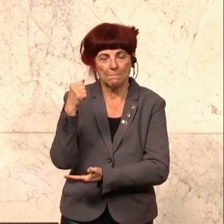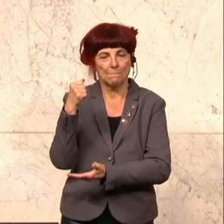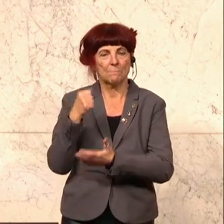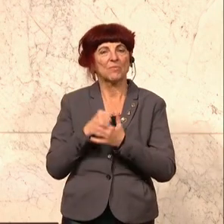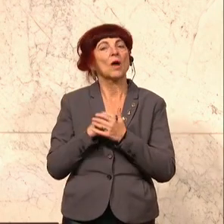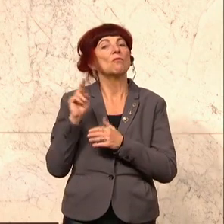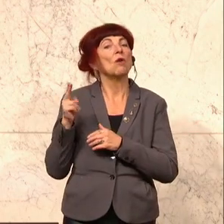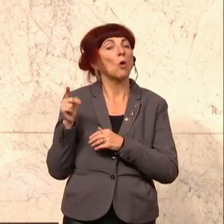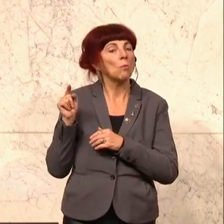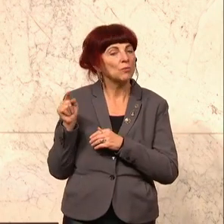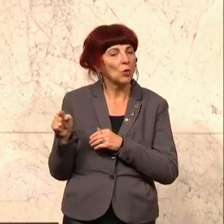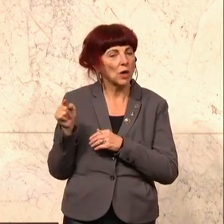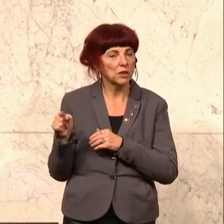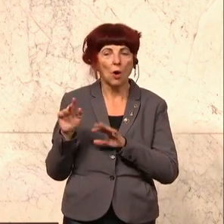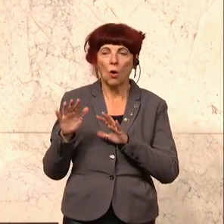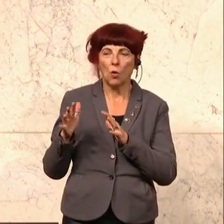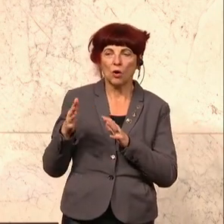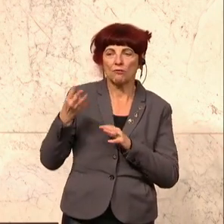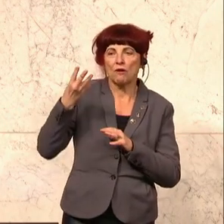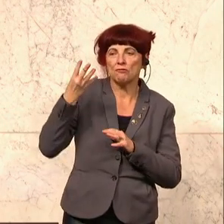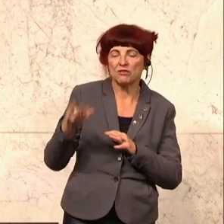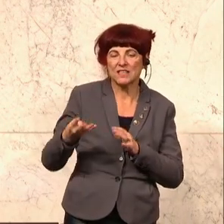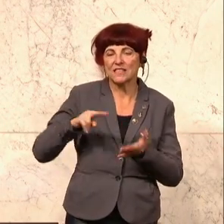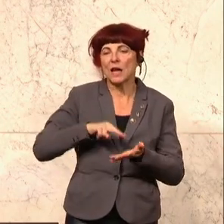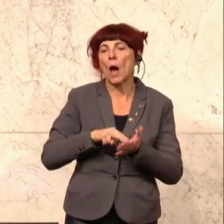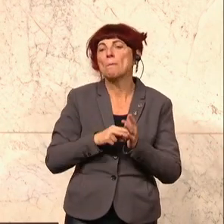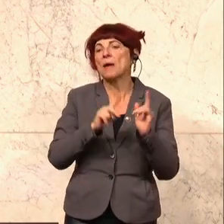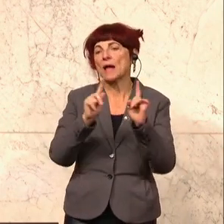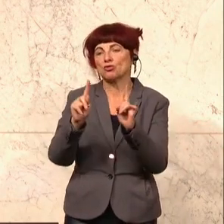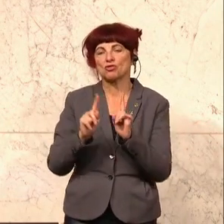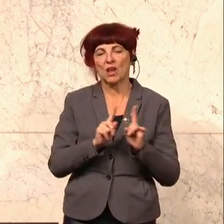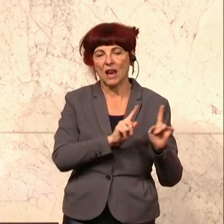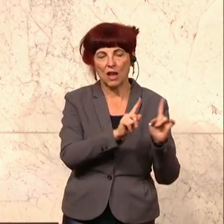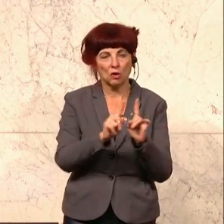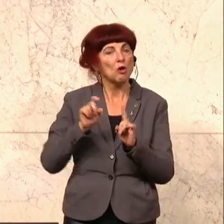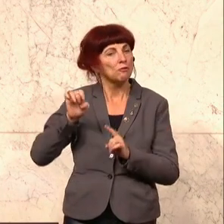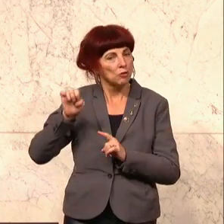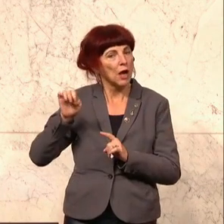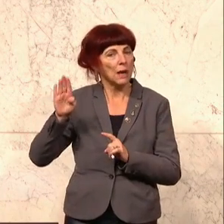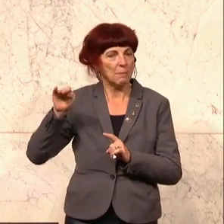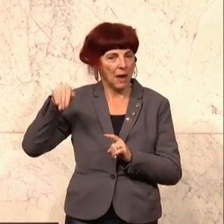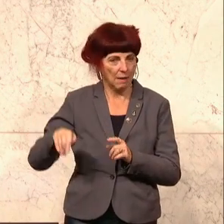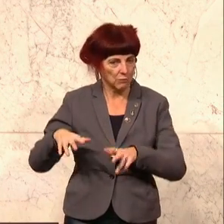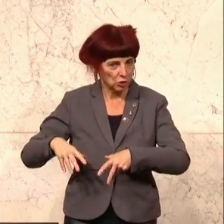weil dort rund 40 Planstellen alleine für diese EBM geschaffen werden.